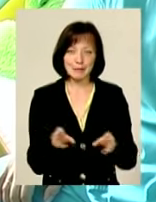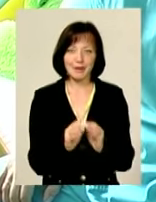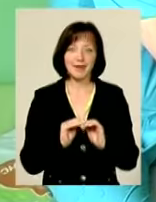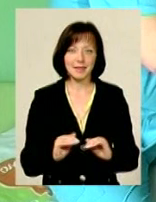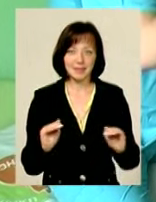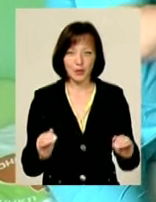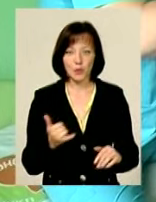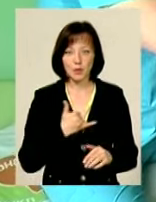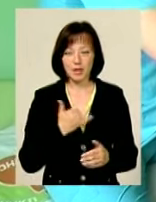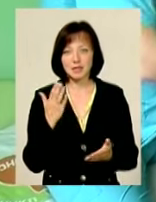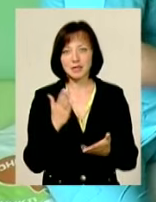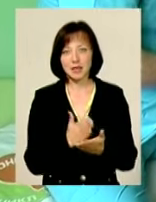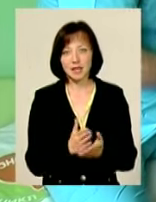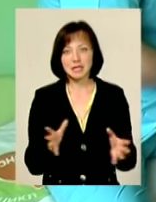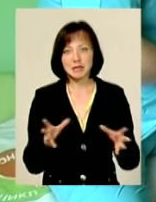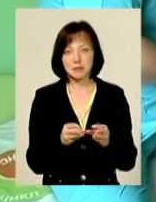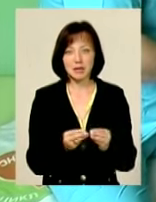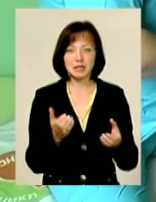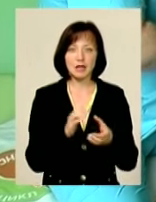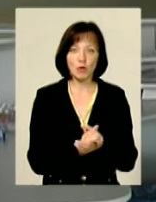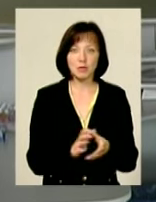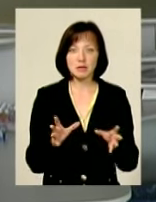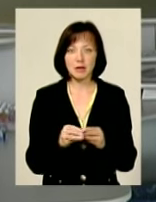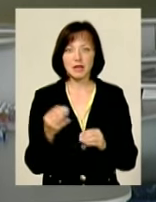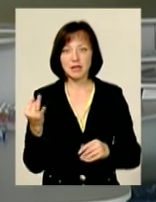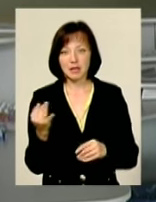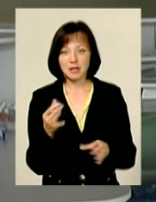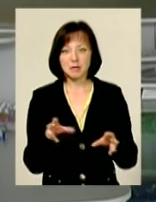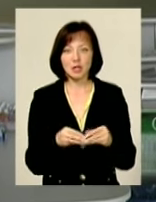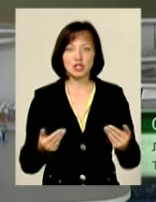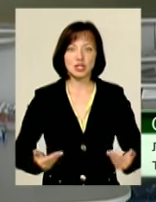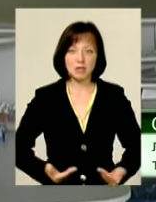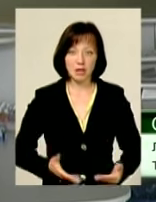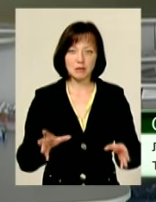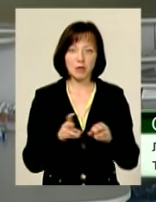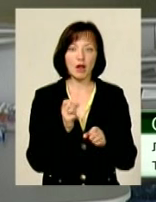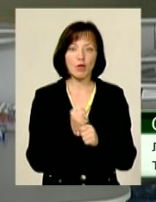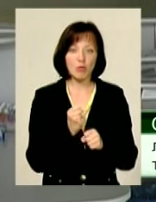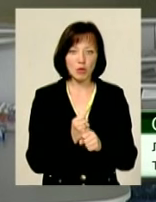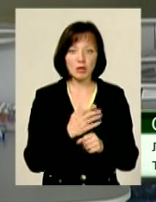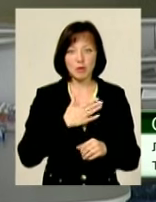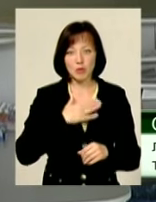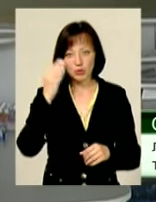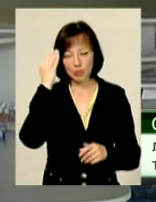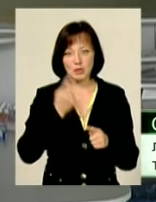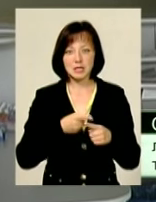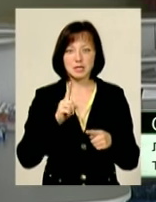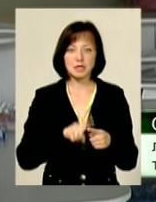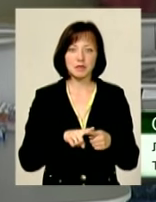дітей. У нас є спільні знайомість, спільні інтереси, спільне життя і спільна робота. І, як на мене, це